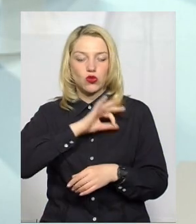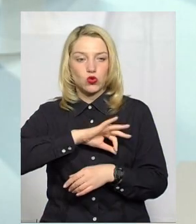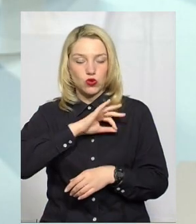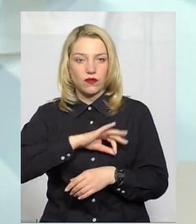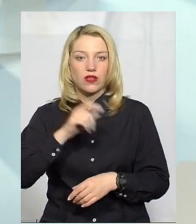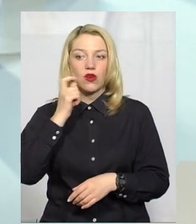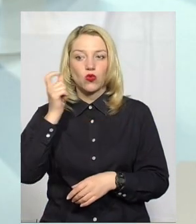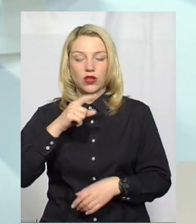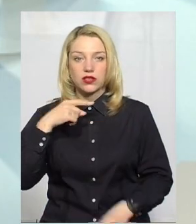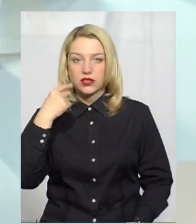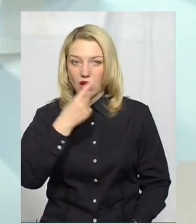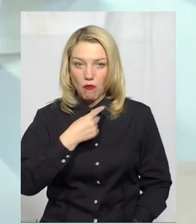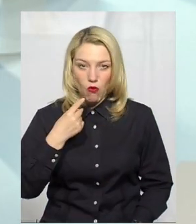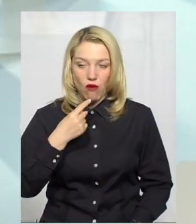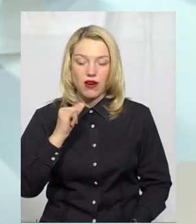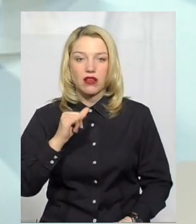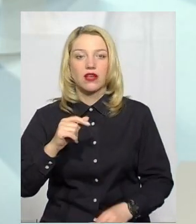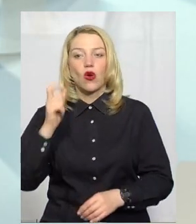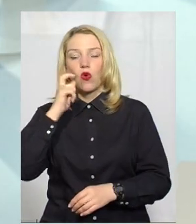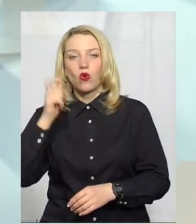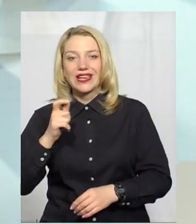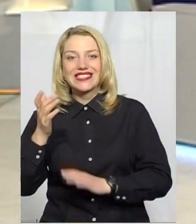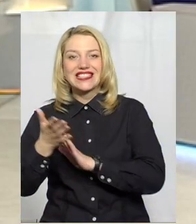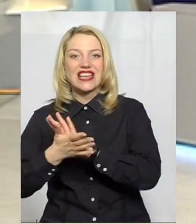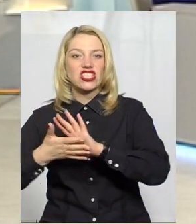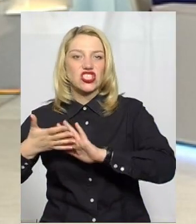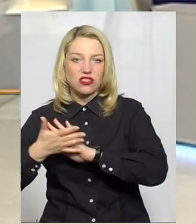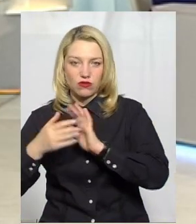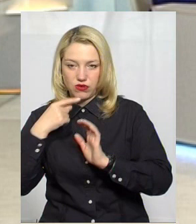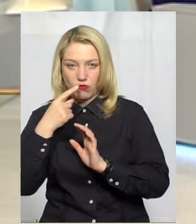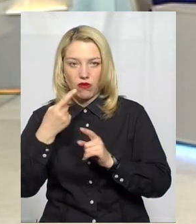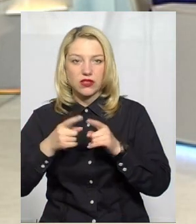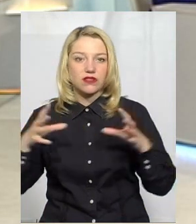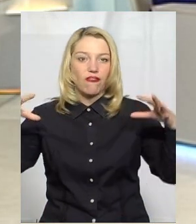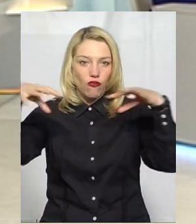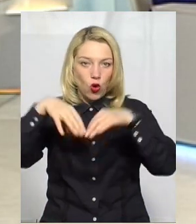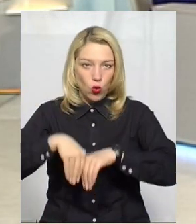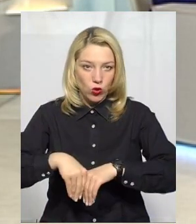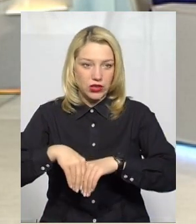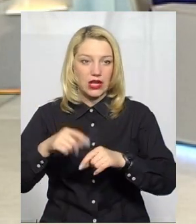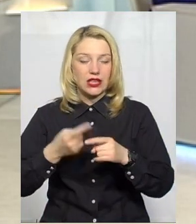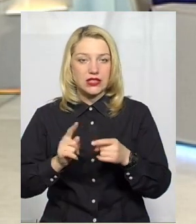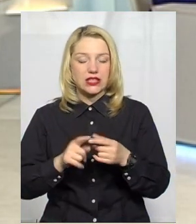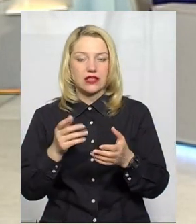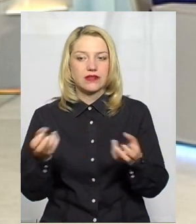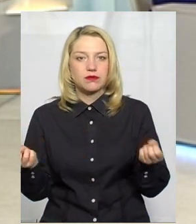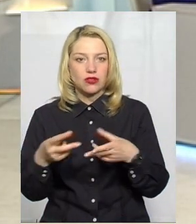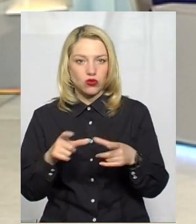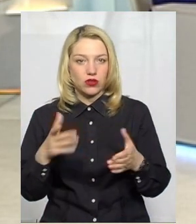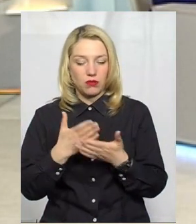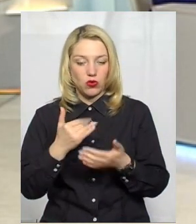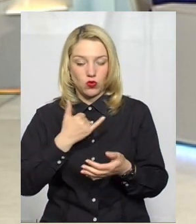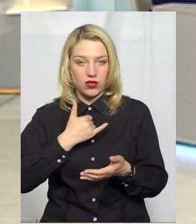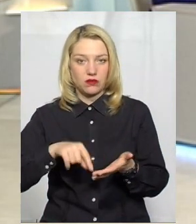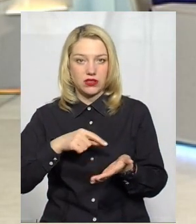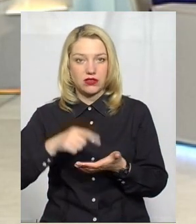української мови та української жестової мови. У них це є поєднання. у них в спеціальній школі, наприклад, у нас